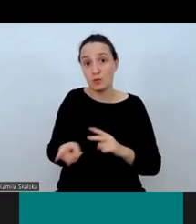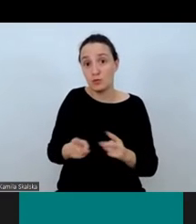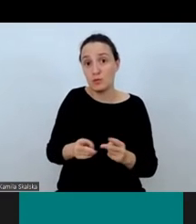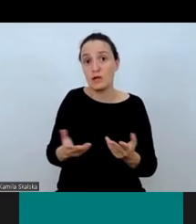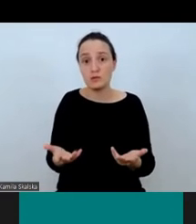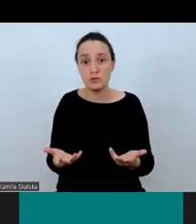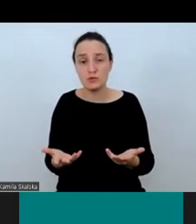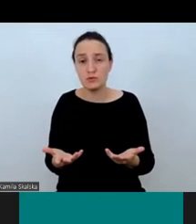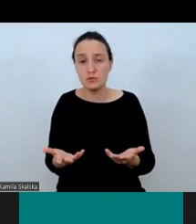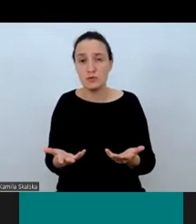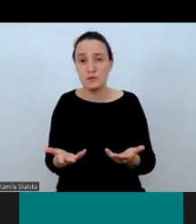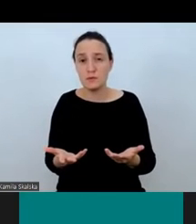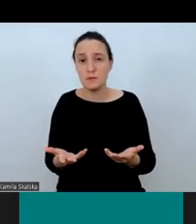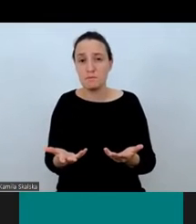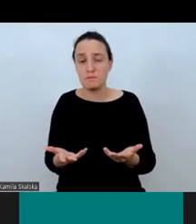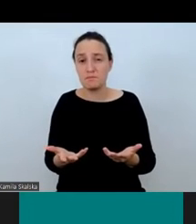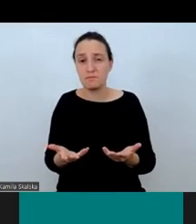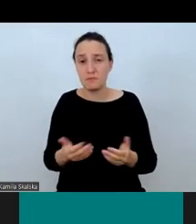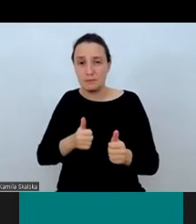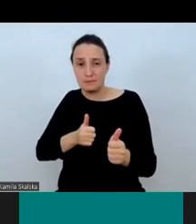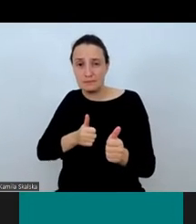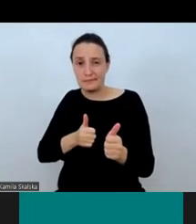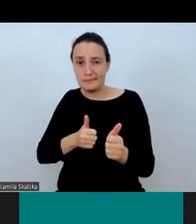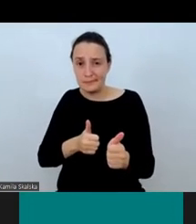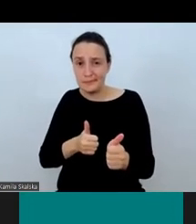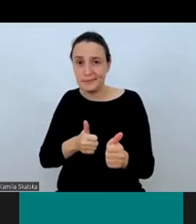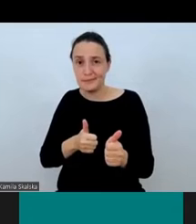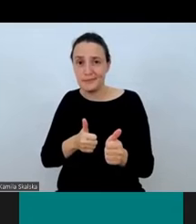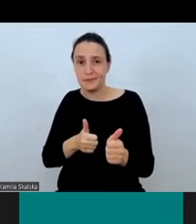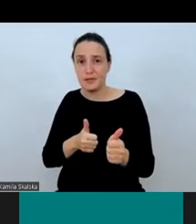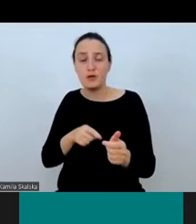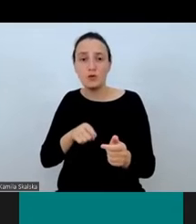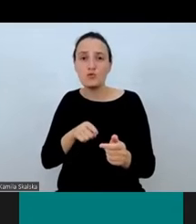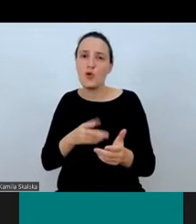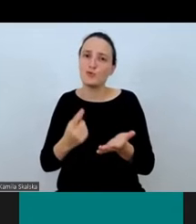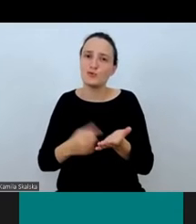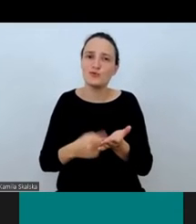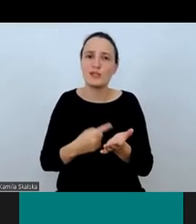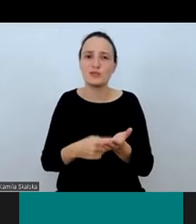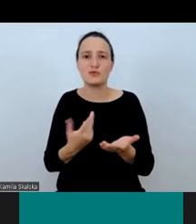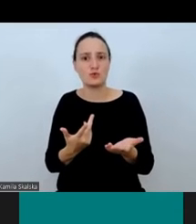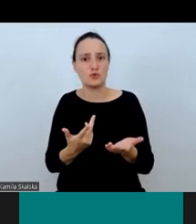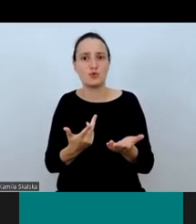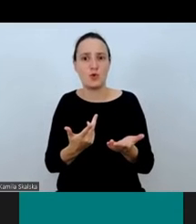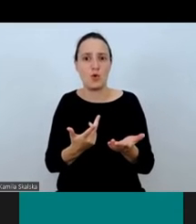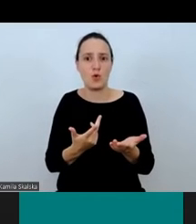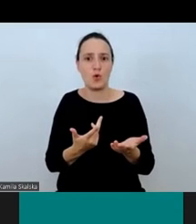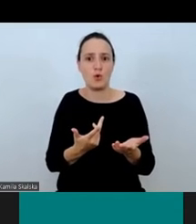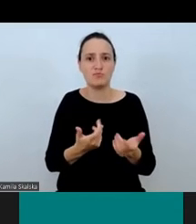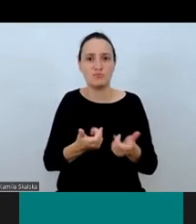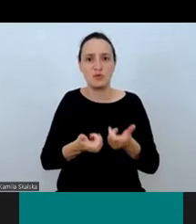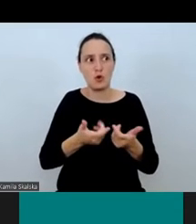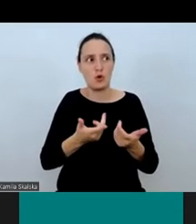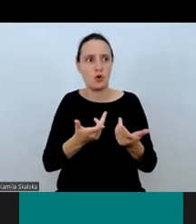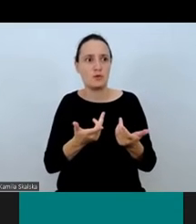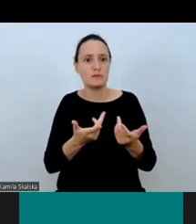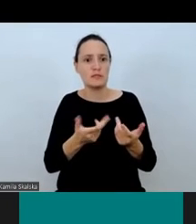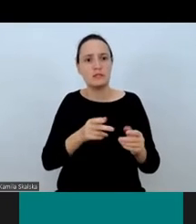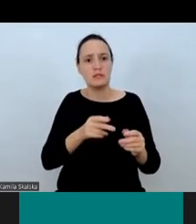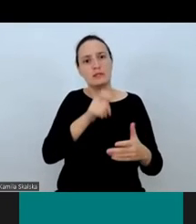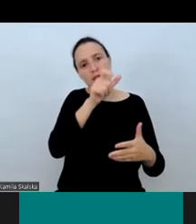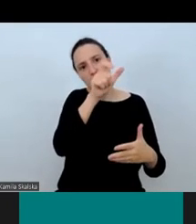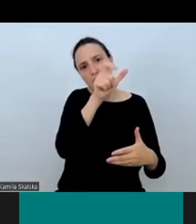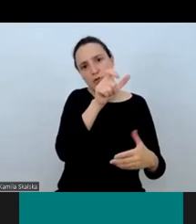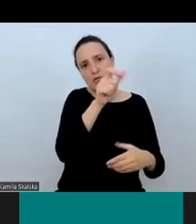Tłumacze konsekutywni często mają do czynienia z tłumaczenia wypowiedzi długich, długich monologów.